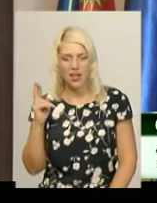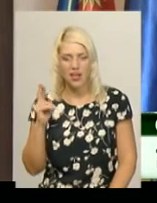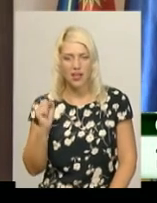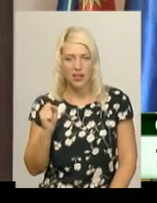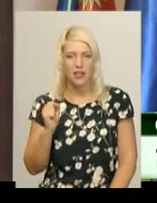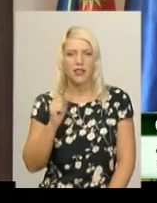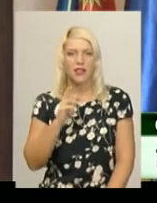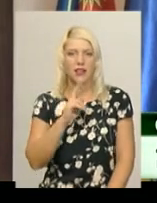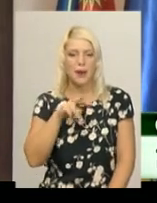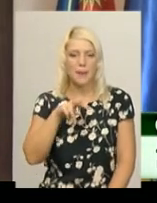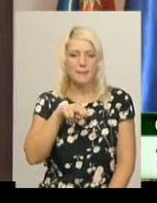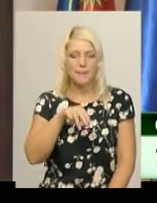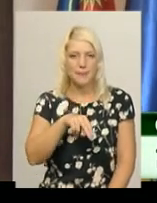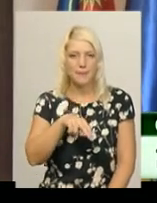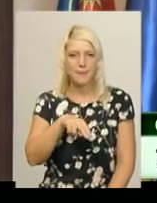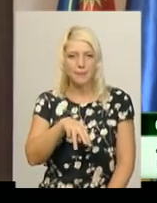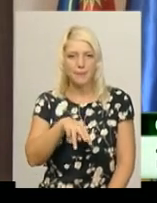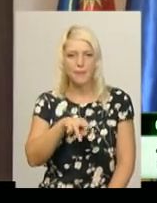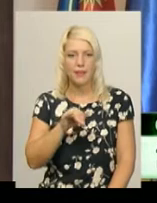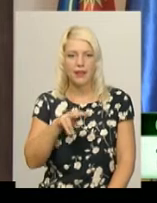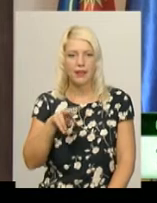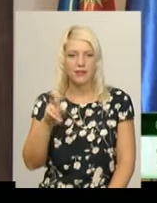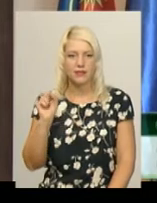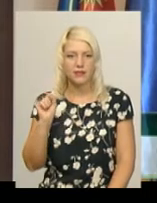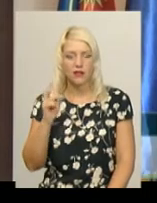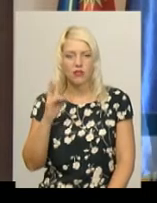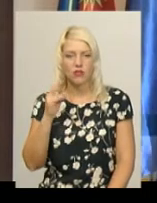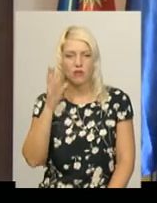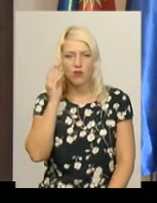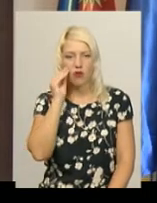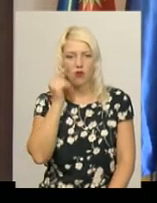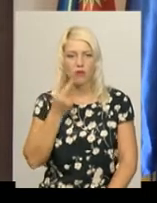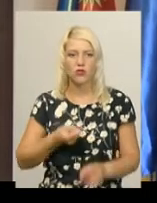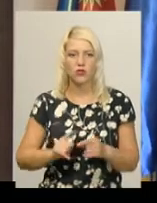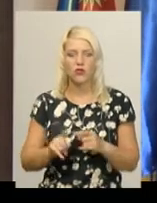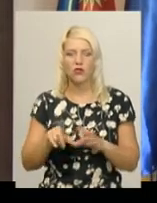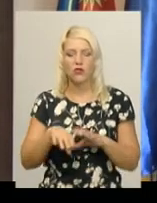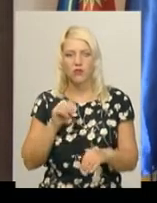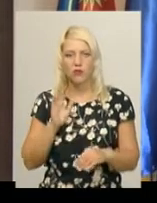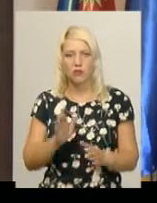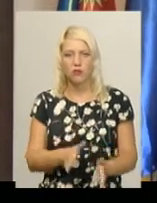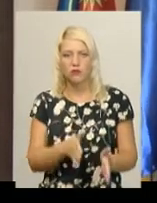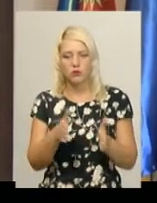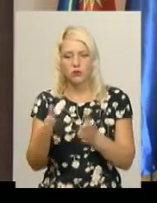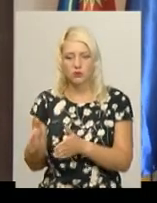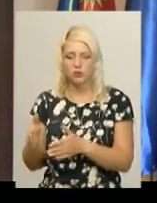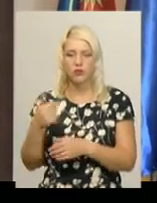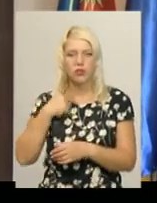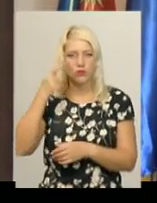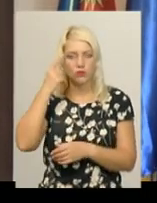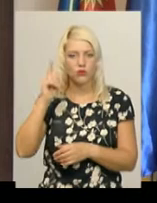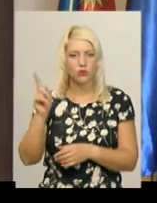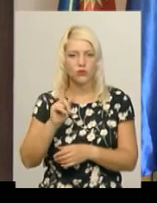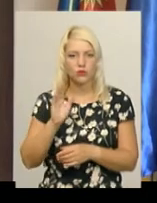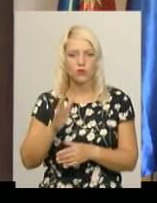селищна Білогірського району. Але на сьогоднішній день, враховуючи те, що вибори, скоріше всього, посунуться, то, я думаю, що, можливо,